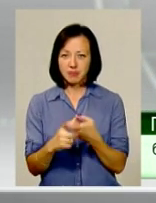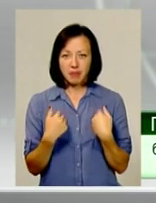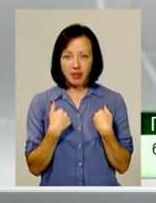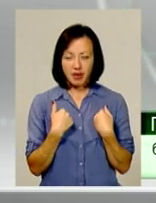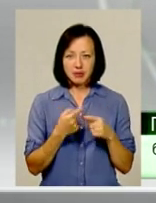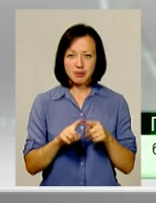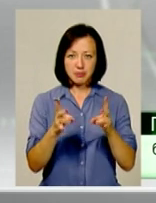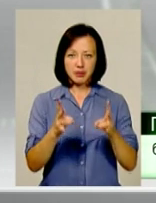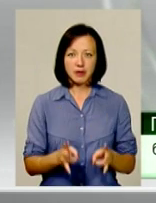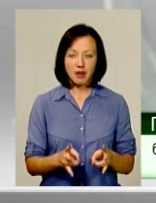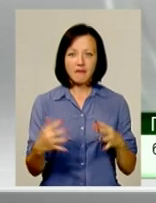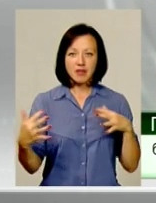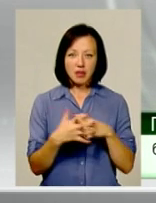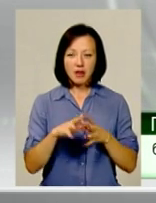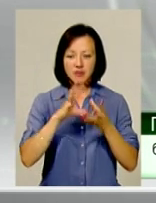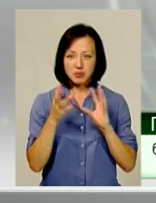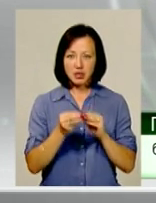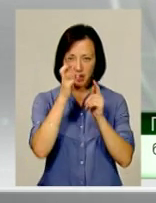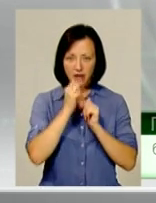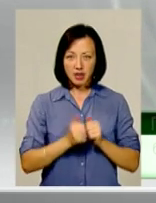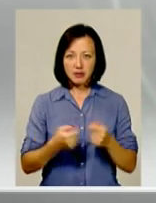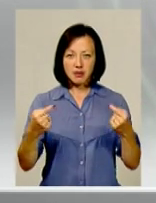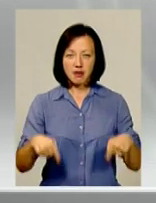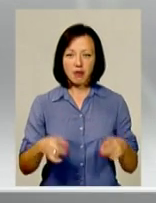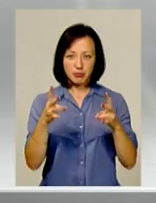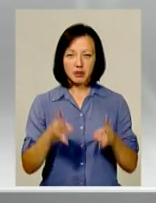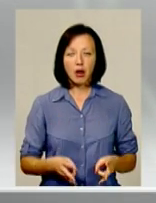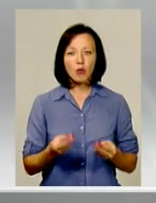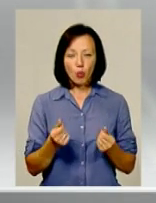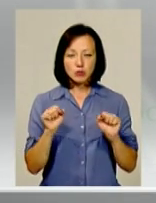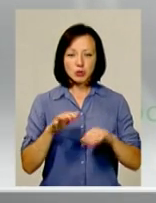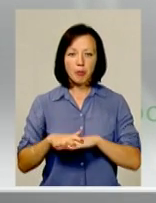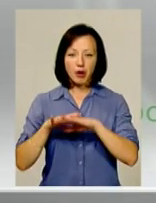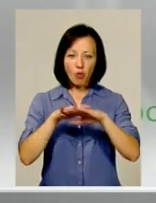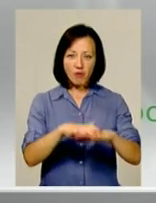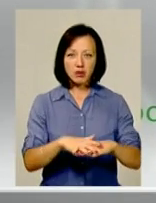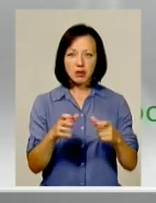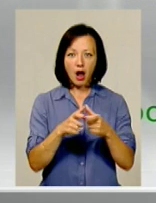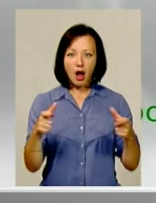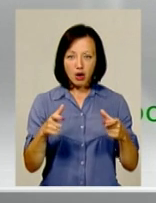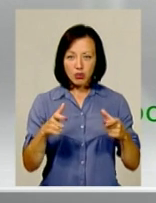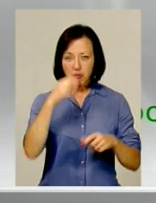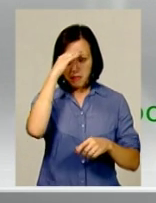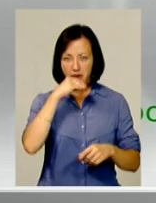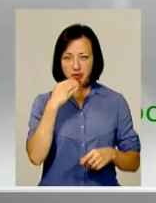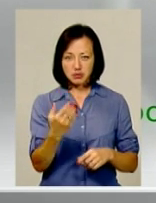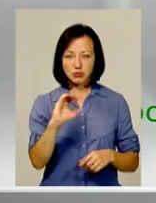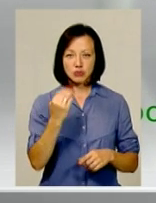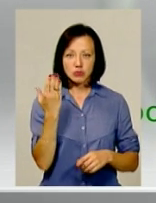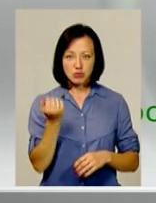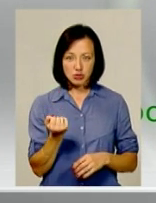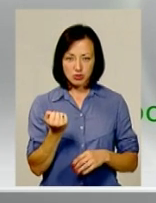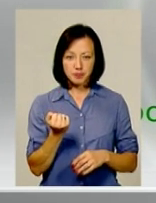ця біда. Війна – це все для країни, крах – це біда. Кошти можна перерахувати на картку батька Олександра Петра